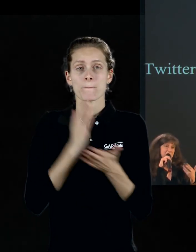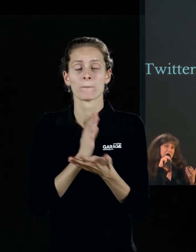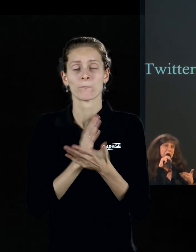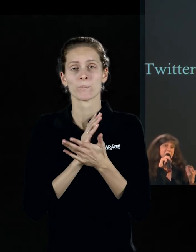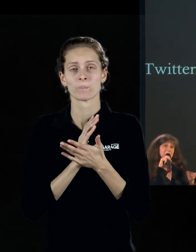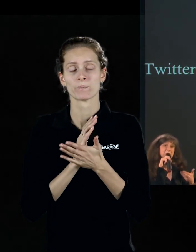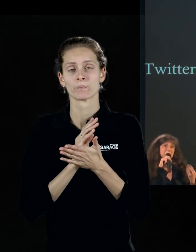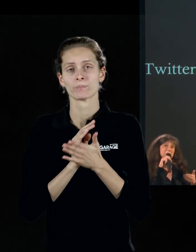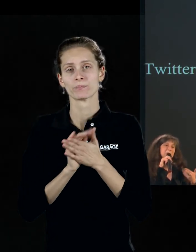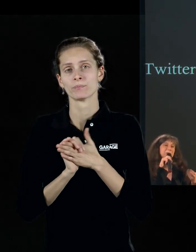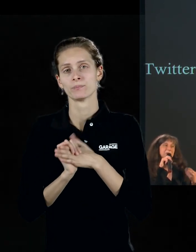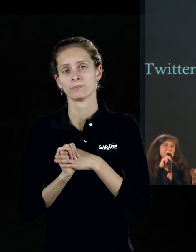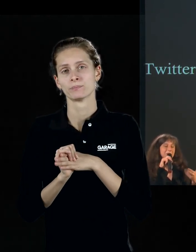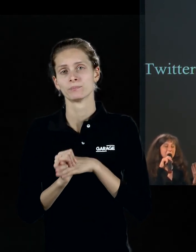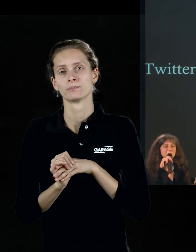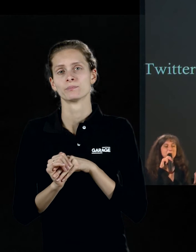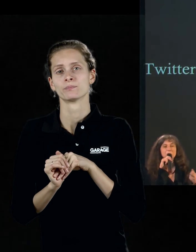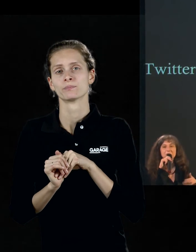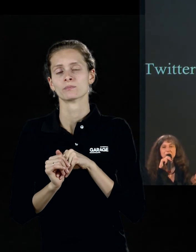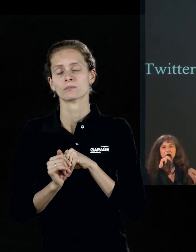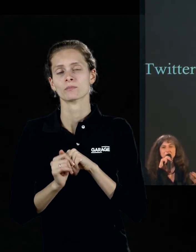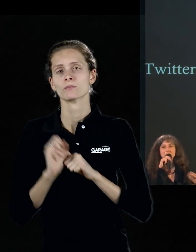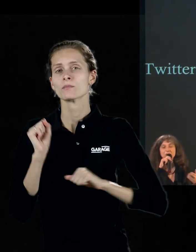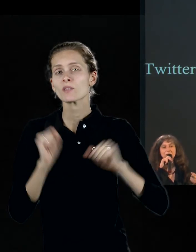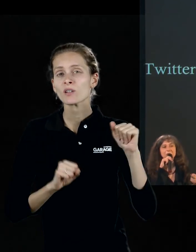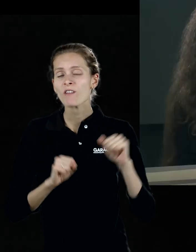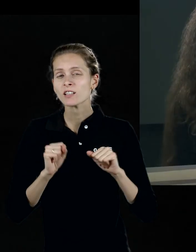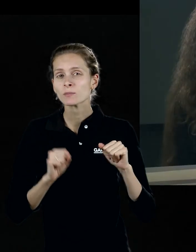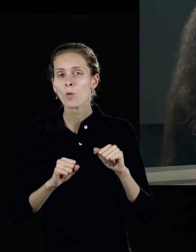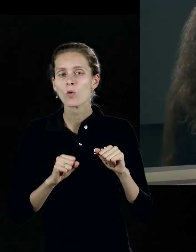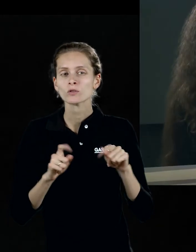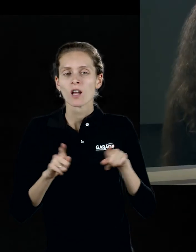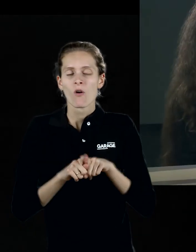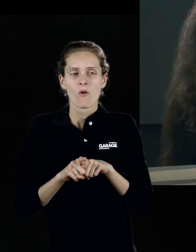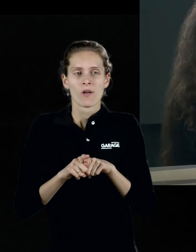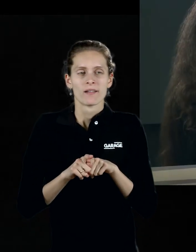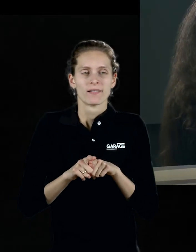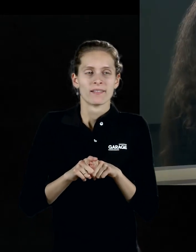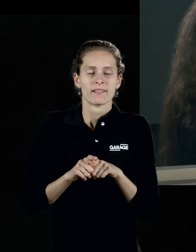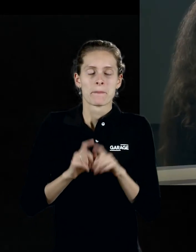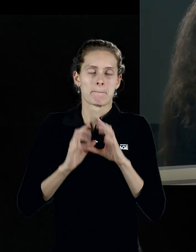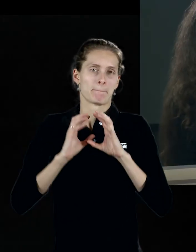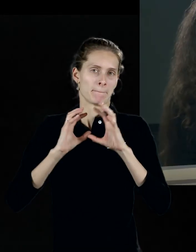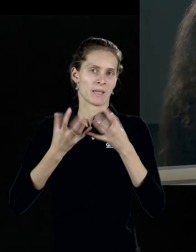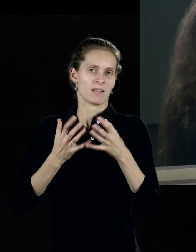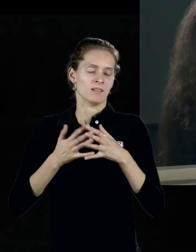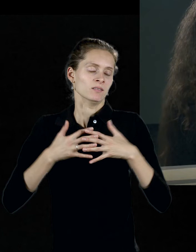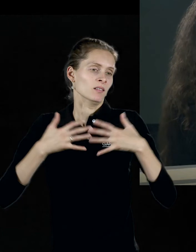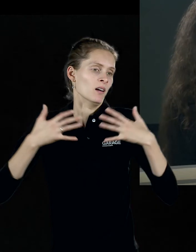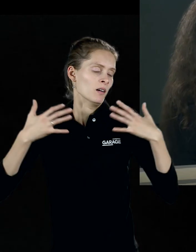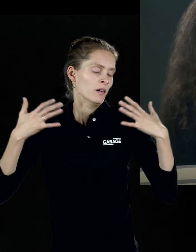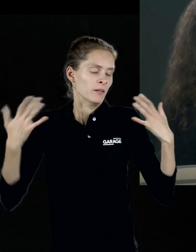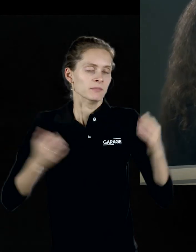Машина, которая... Может быть, такое устройство мира поклеит, что это все равно какой-то огромный загадочный